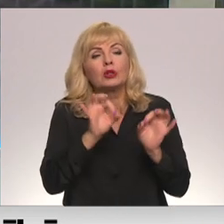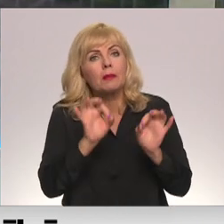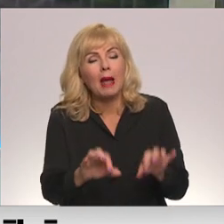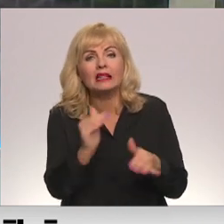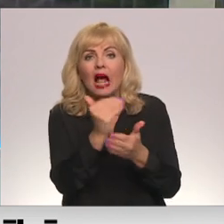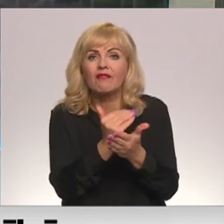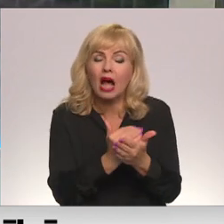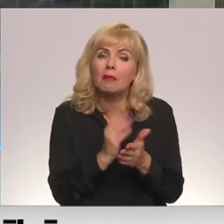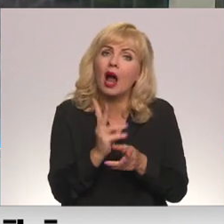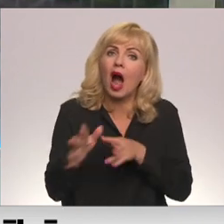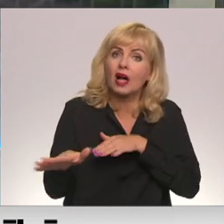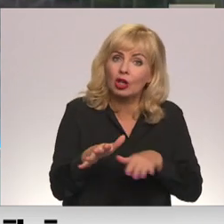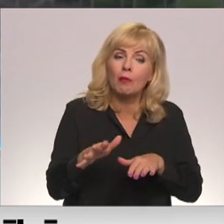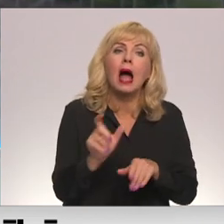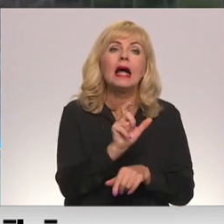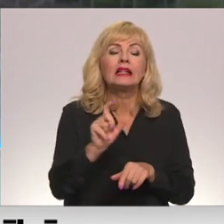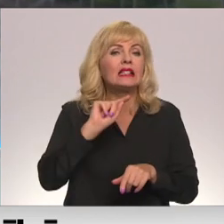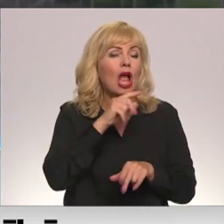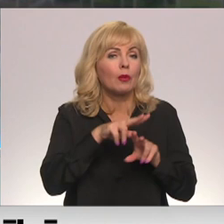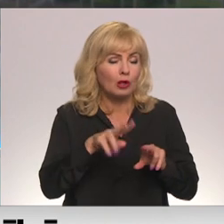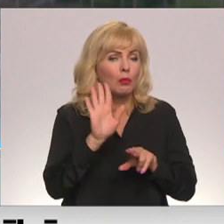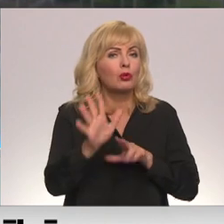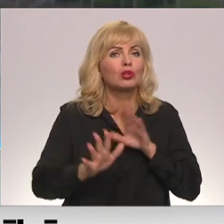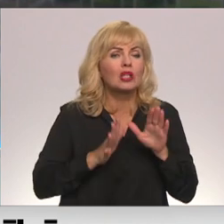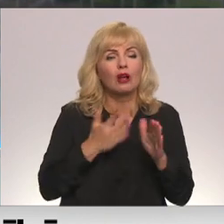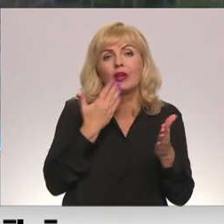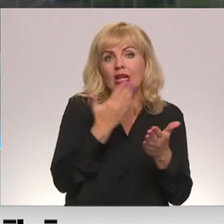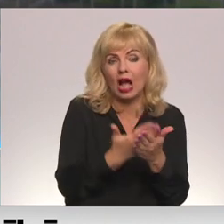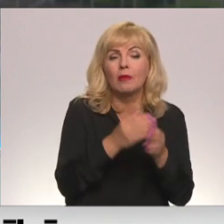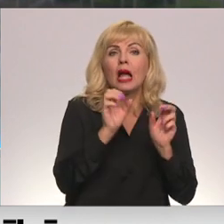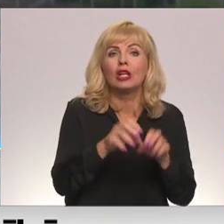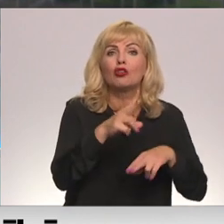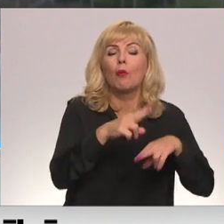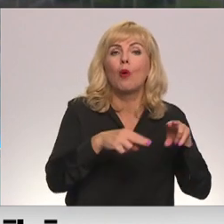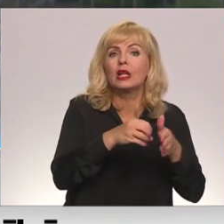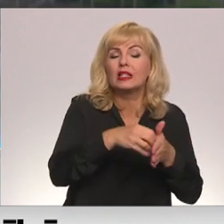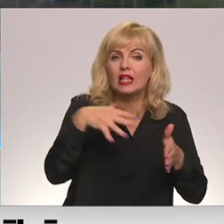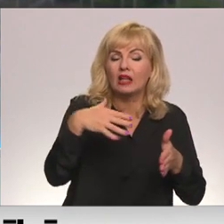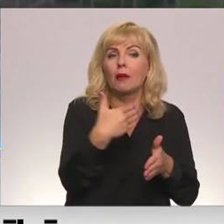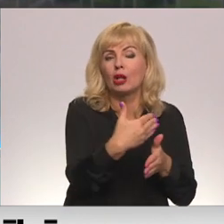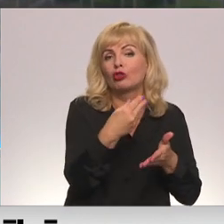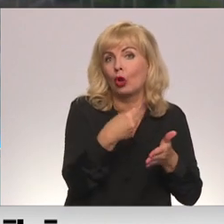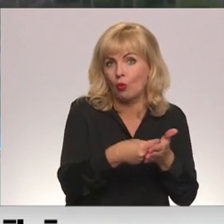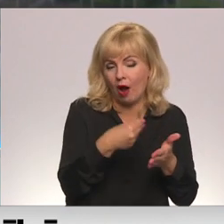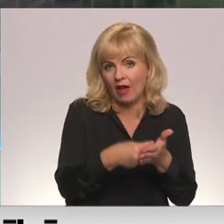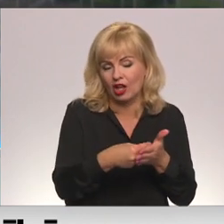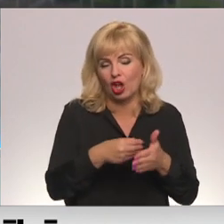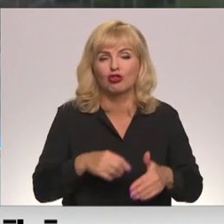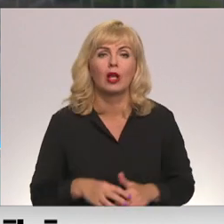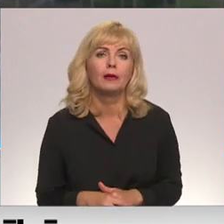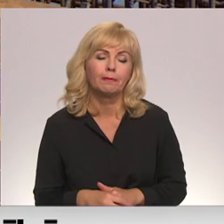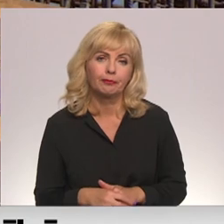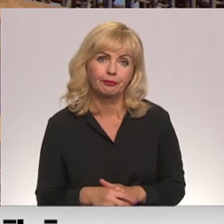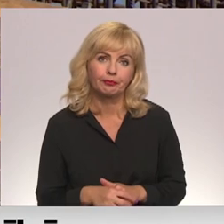rīkoties. Tādēļ jau drīzumā ekonomikas ministrijas sagatavos ieteikumus būvniecības sadārdzinājumu novērtēšanai. Turpinam adara līcīte.